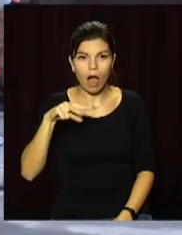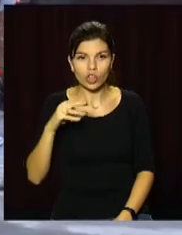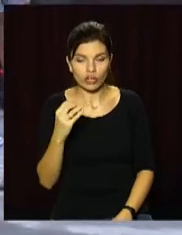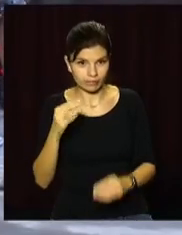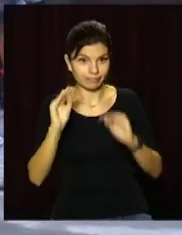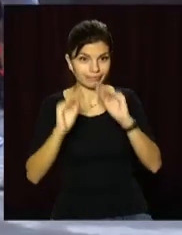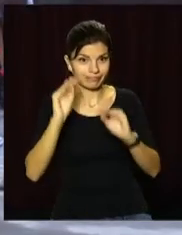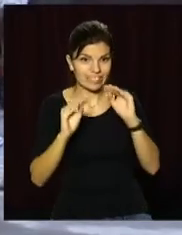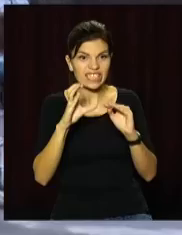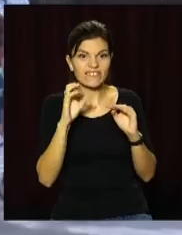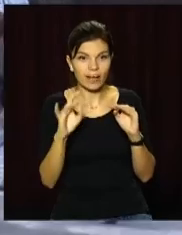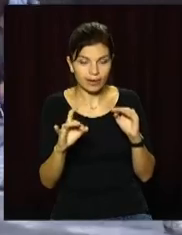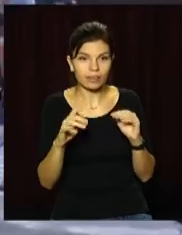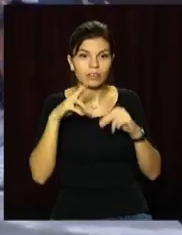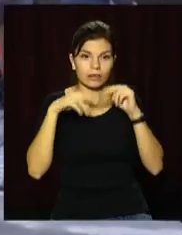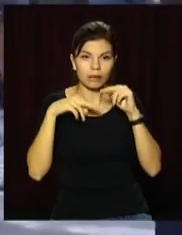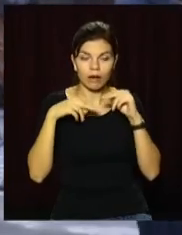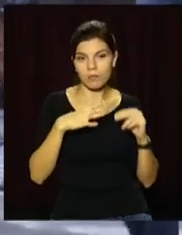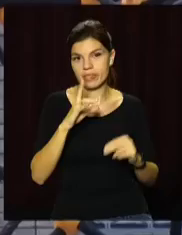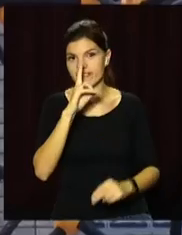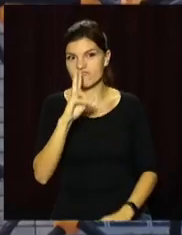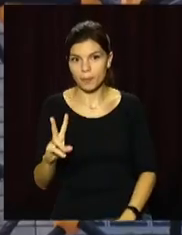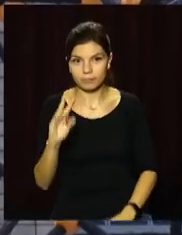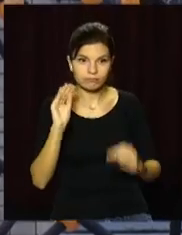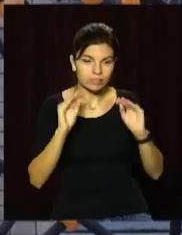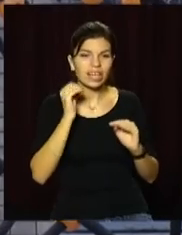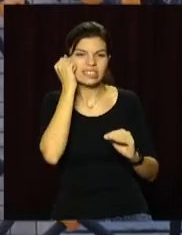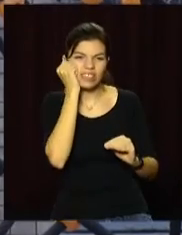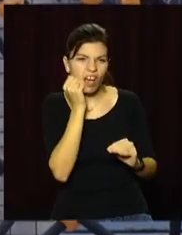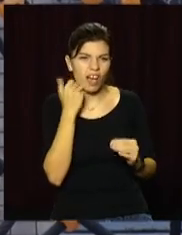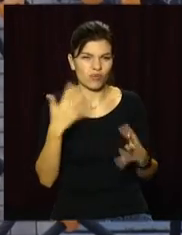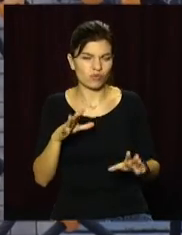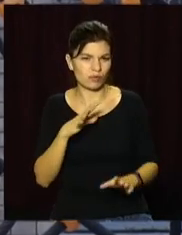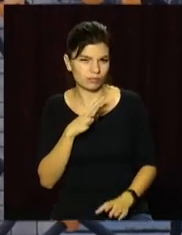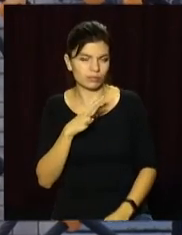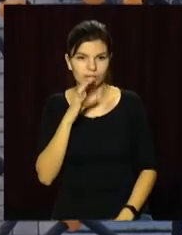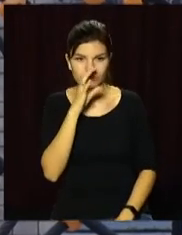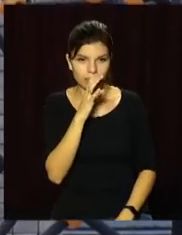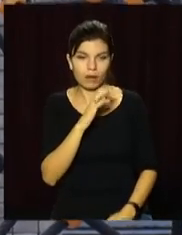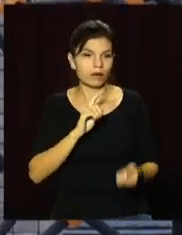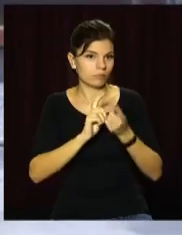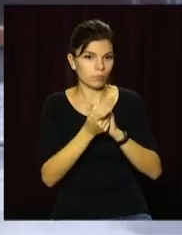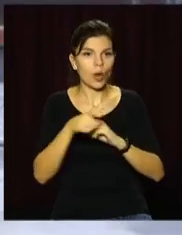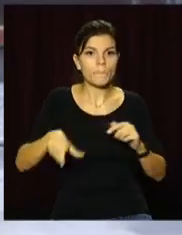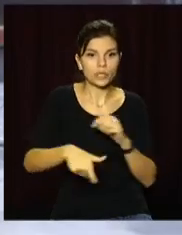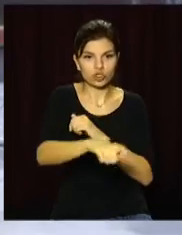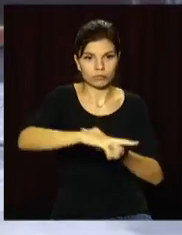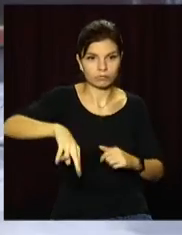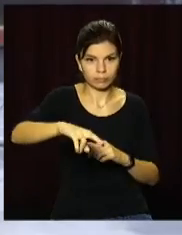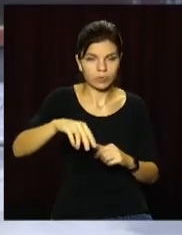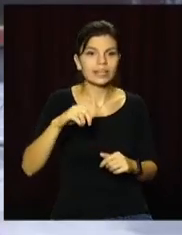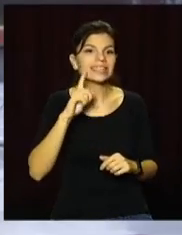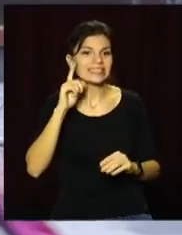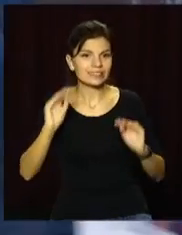скверів. Будівельні роботи тривали два місяці. Замість старих і занедбаних конструкцій встановили пішохідні доріжки, освітлення,